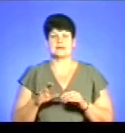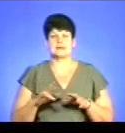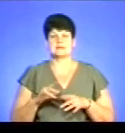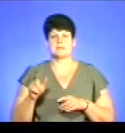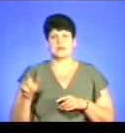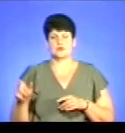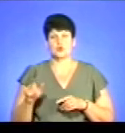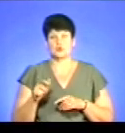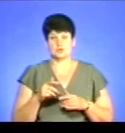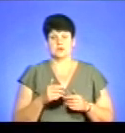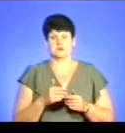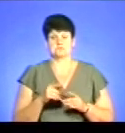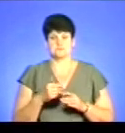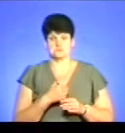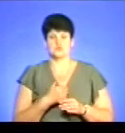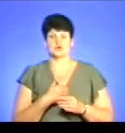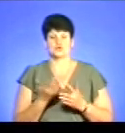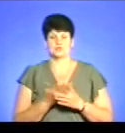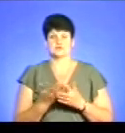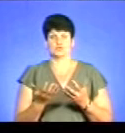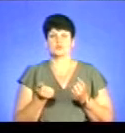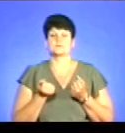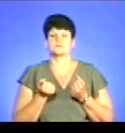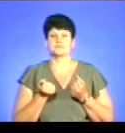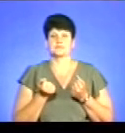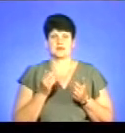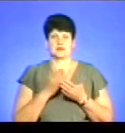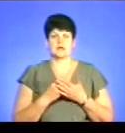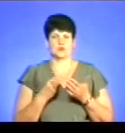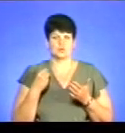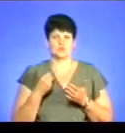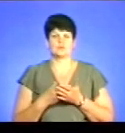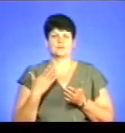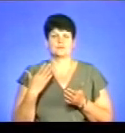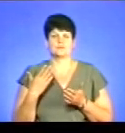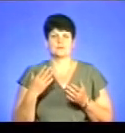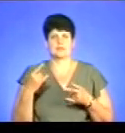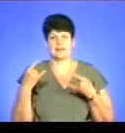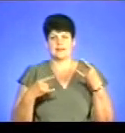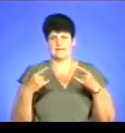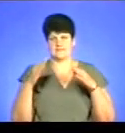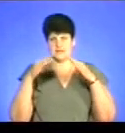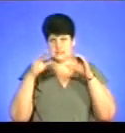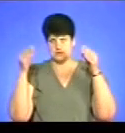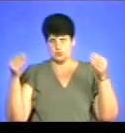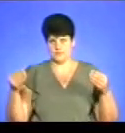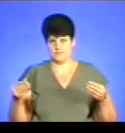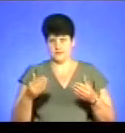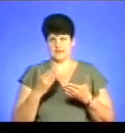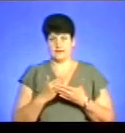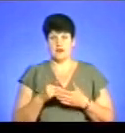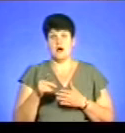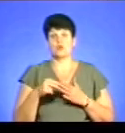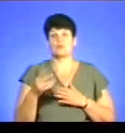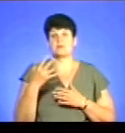і людина претендує на призначення субсидії, наприклад, є дороговартісний телевізор, але він